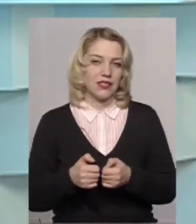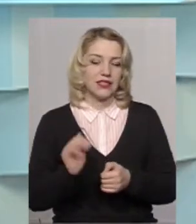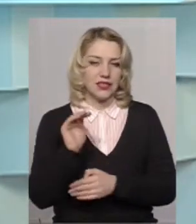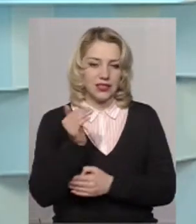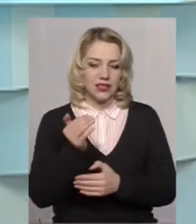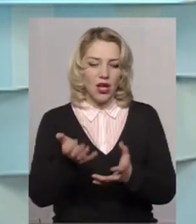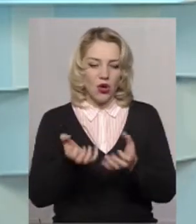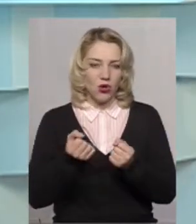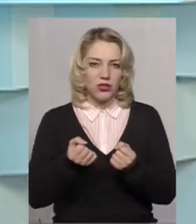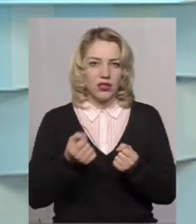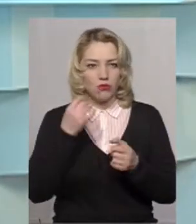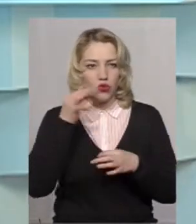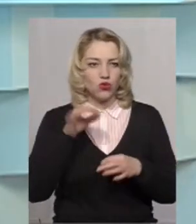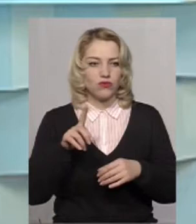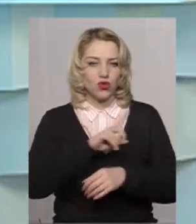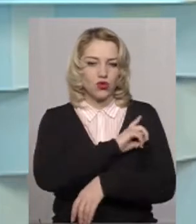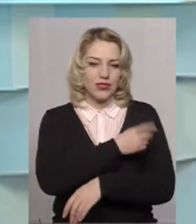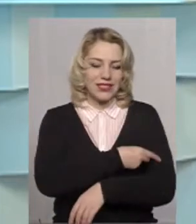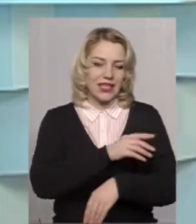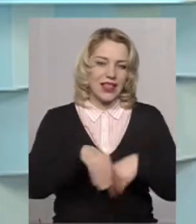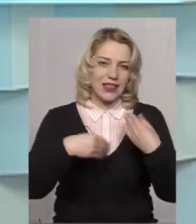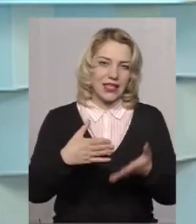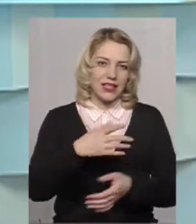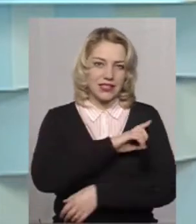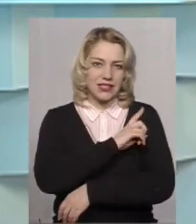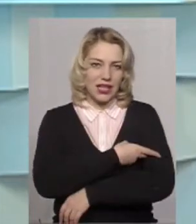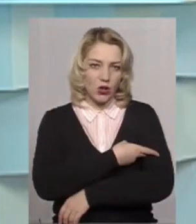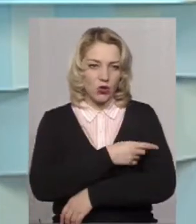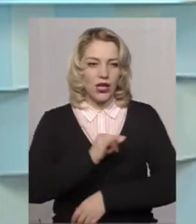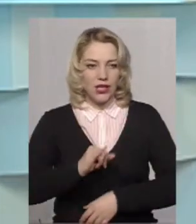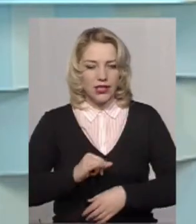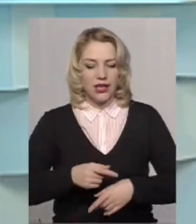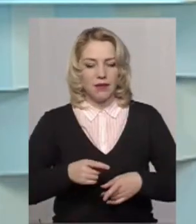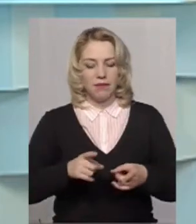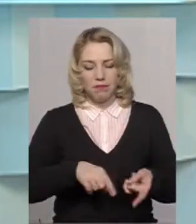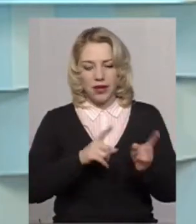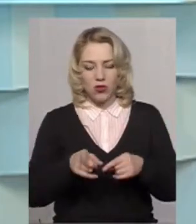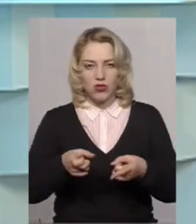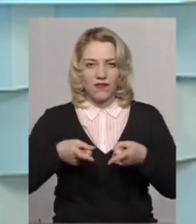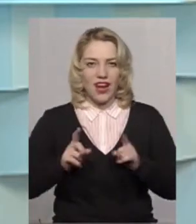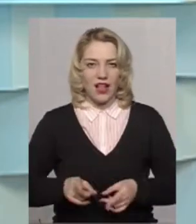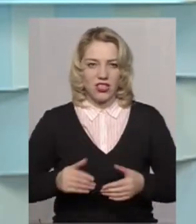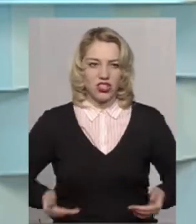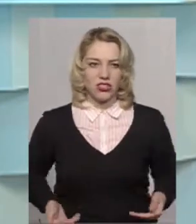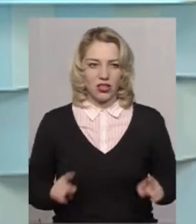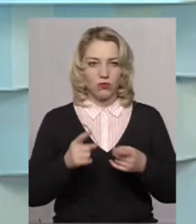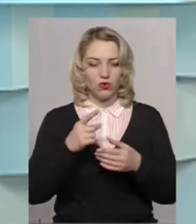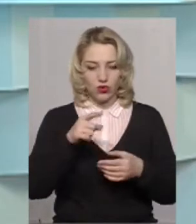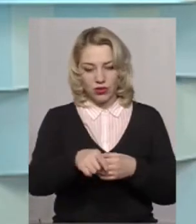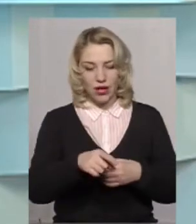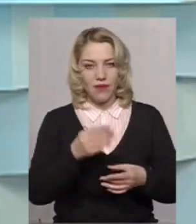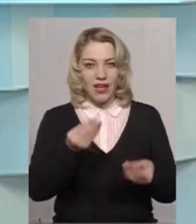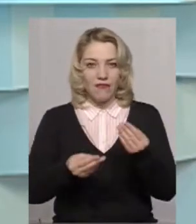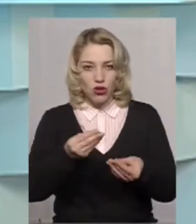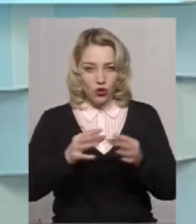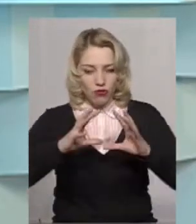отримує досвід, що сила дає силу, і насправді переносять в реальне життя. Чому? Тому що в віртуальному світі